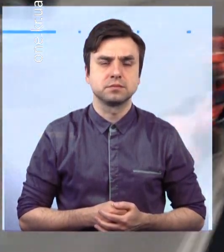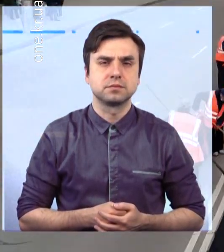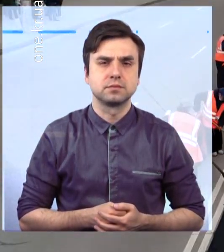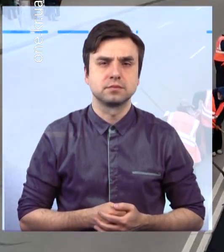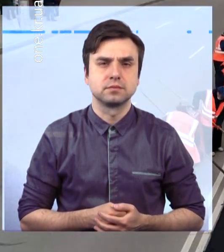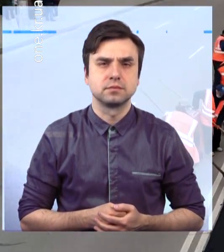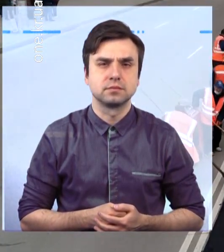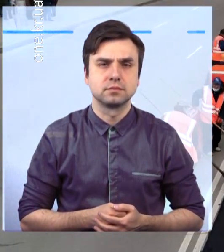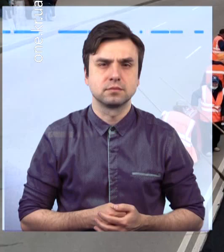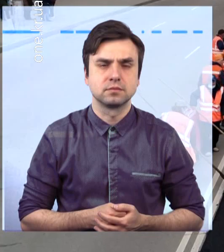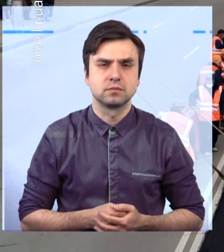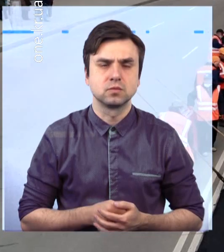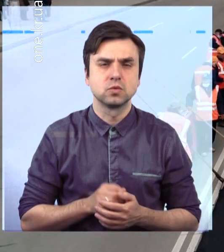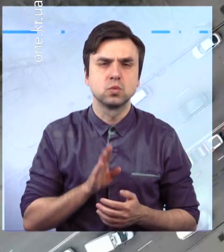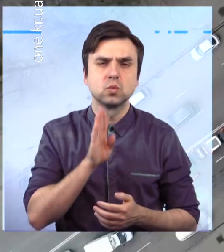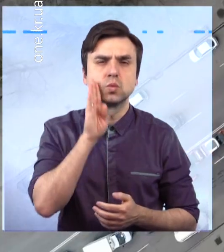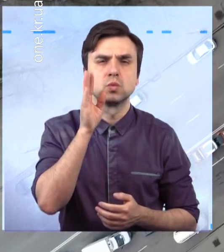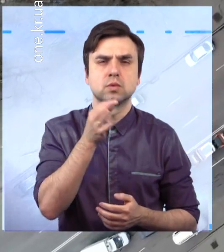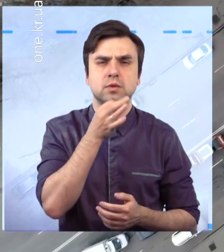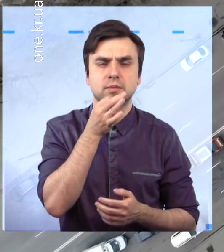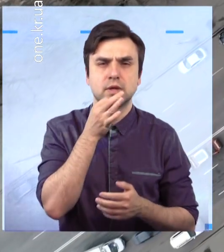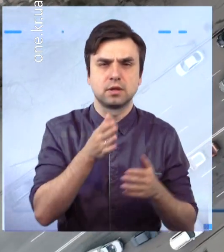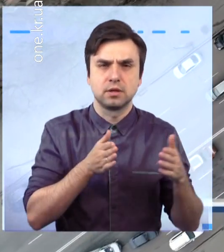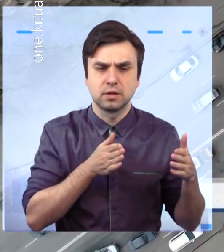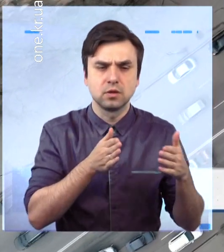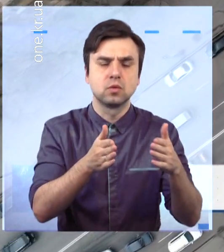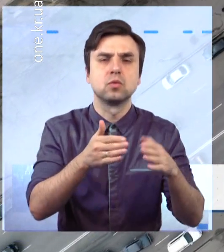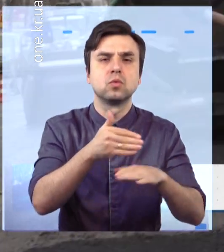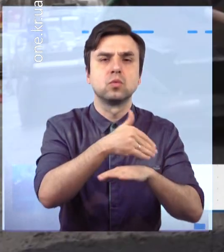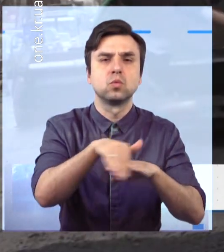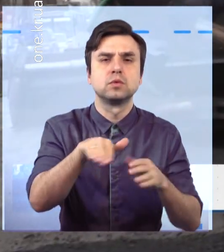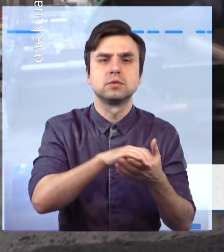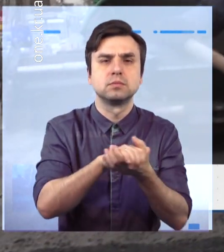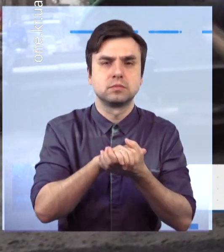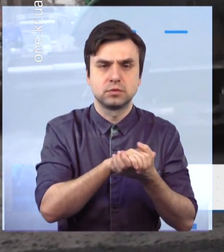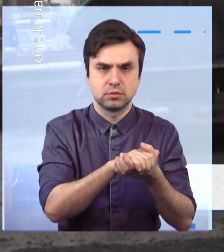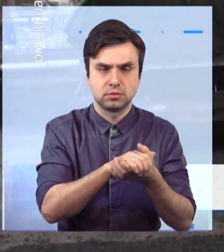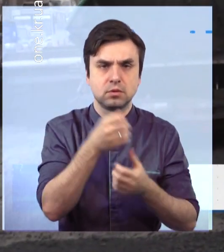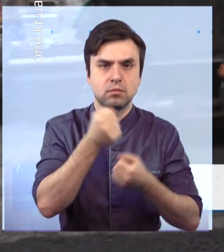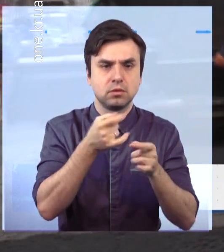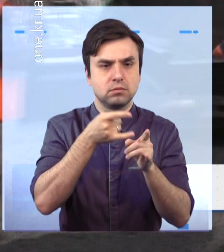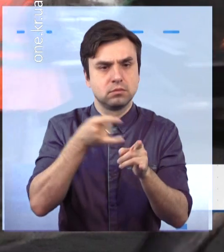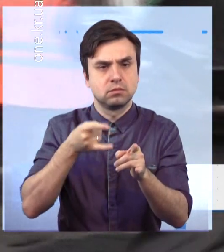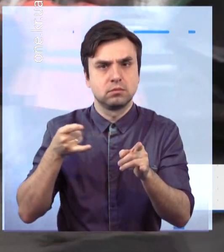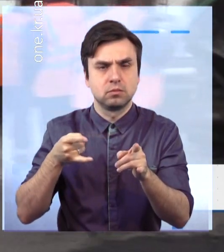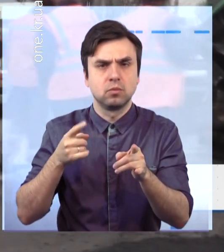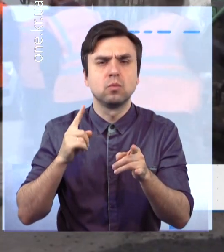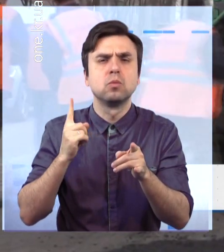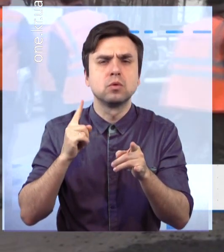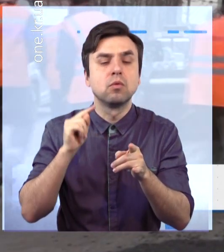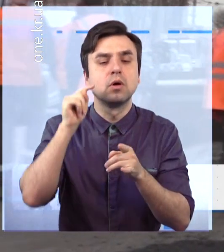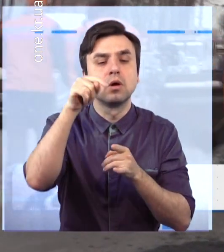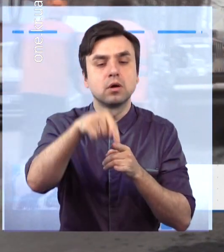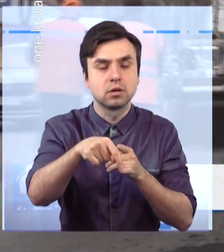З самого ранку на проїзній частині вздовж проспекту Миру поде куди затори. А все через те, що на цій ділянці дороги наповну